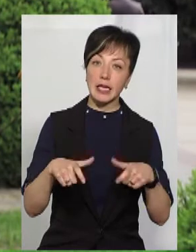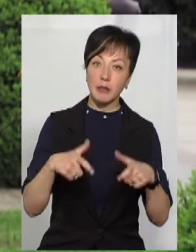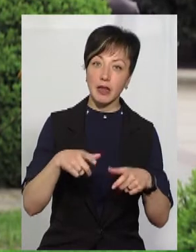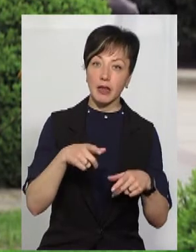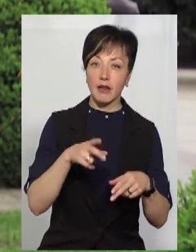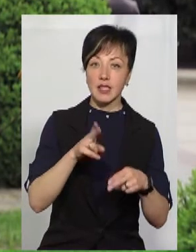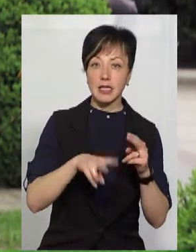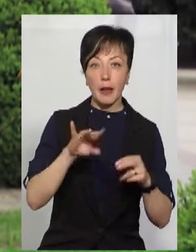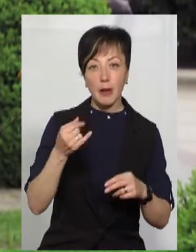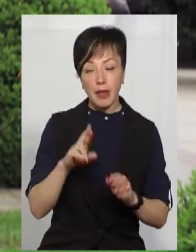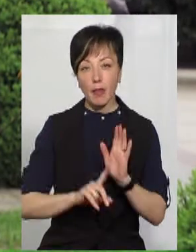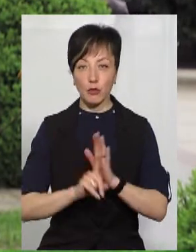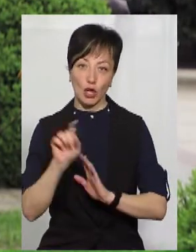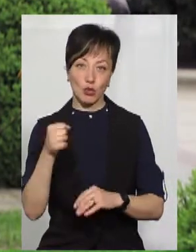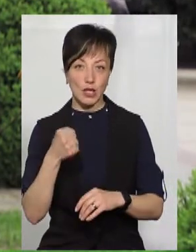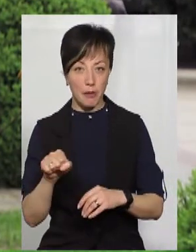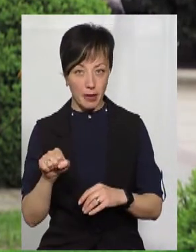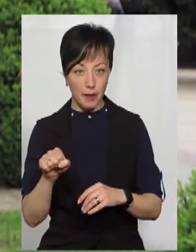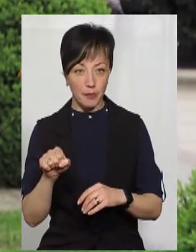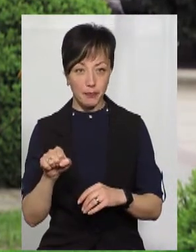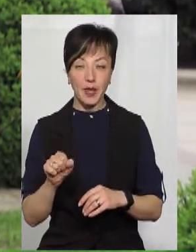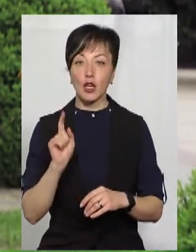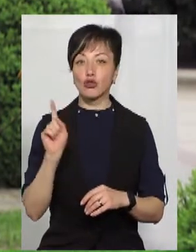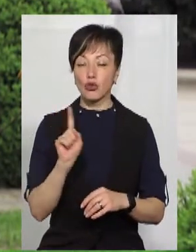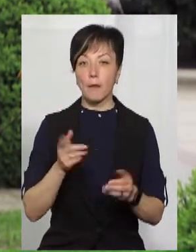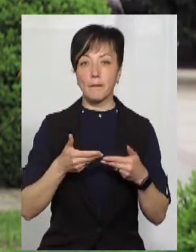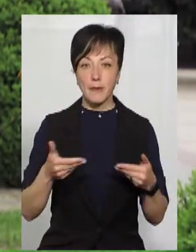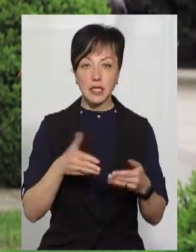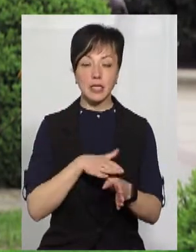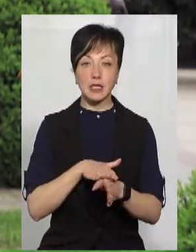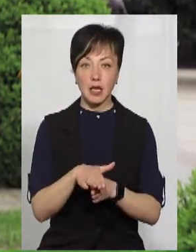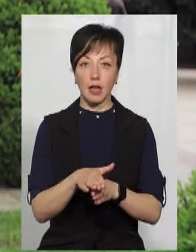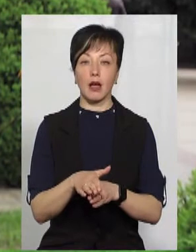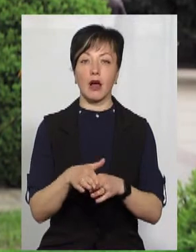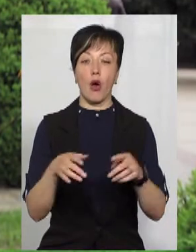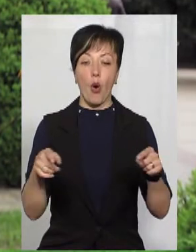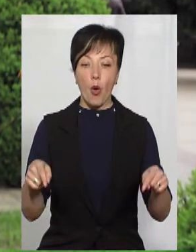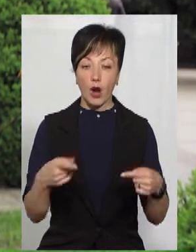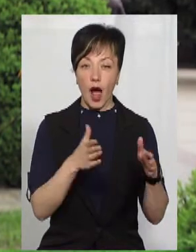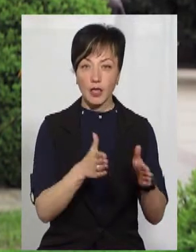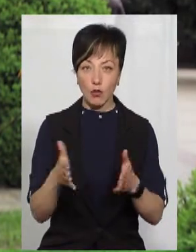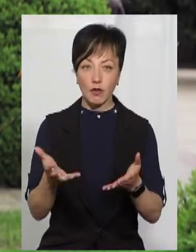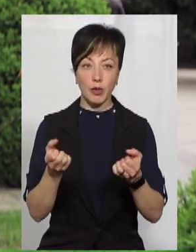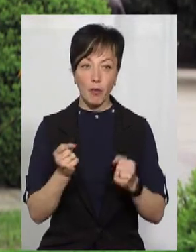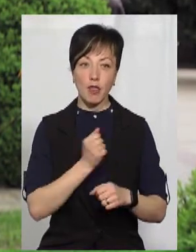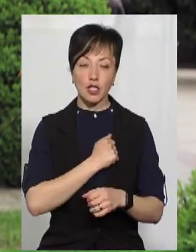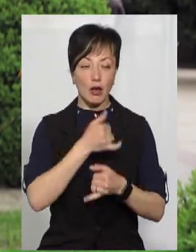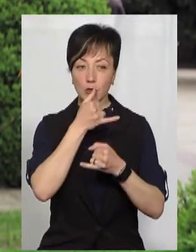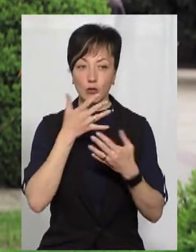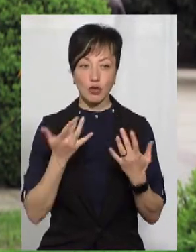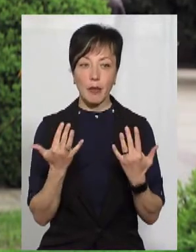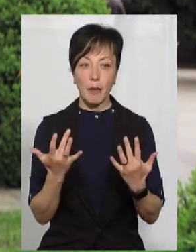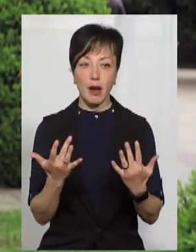в кінці липня, чи на початку серпня, з тим, щоб ми здійснили організований прийом. І, на жаль, ми не можемо